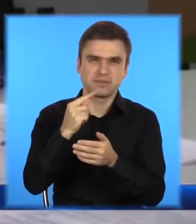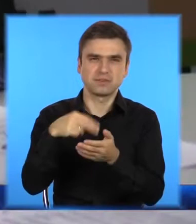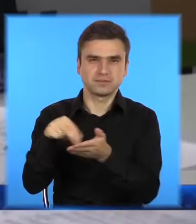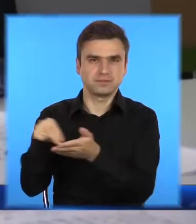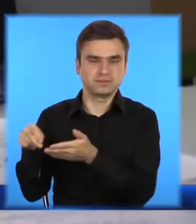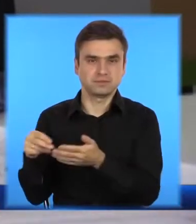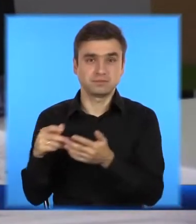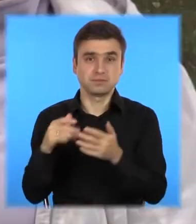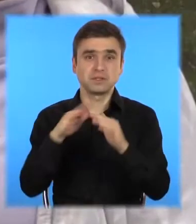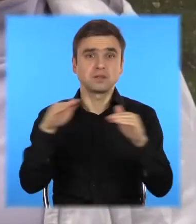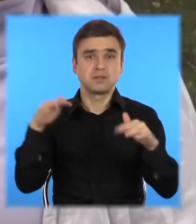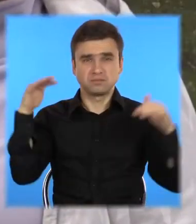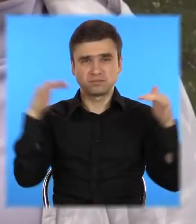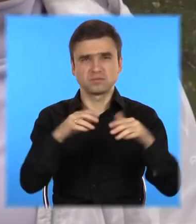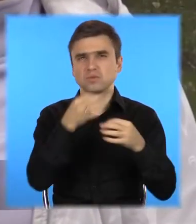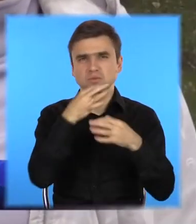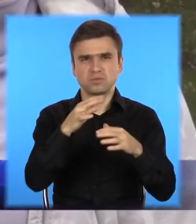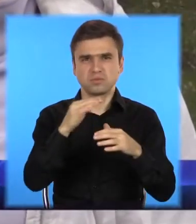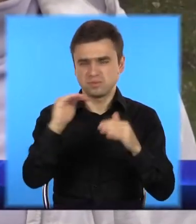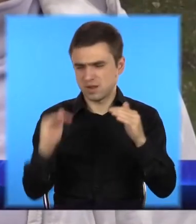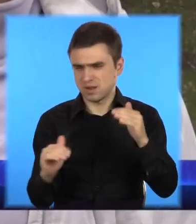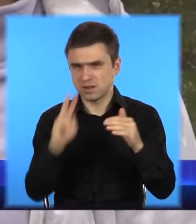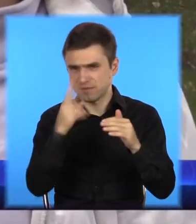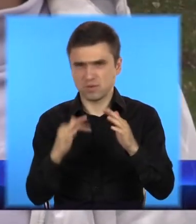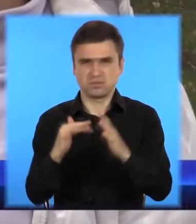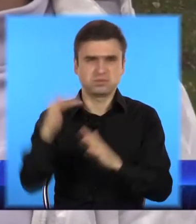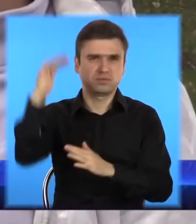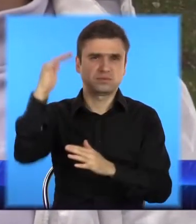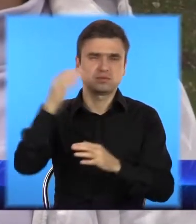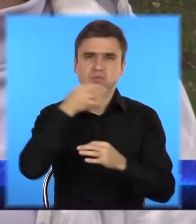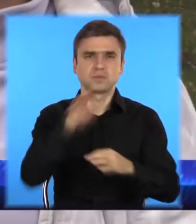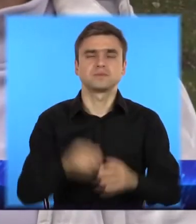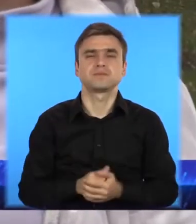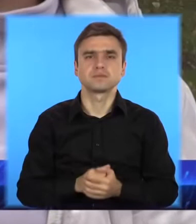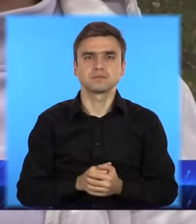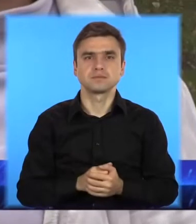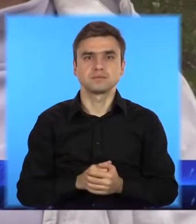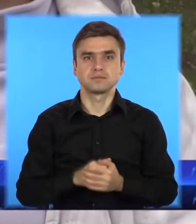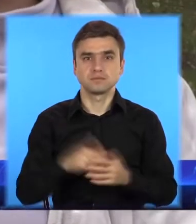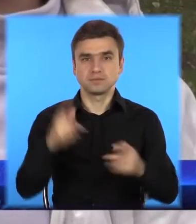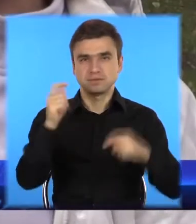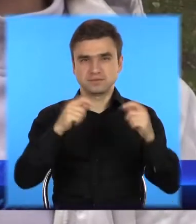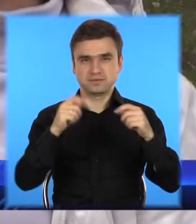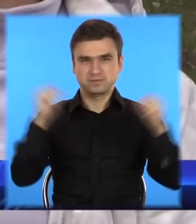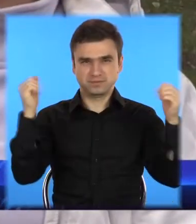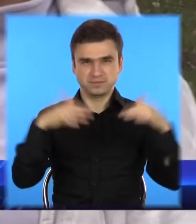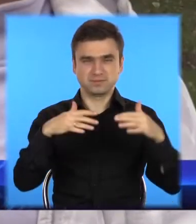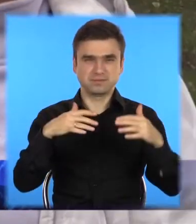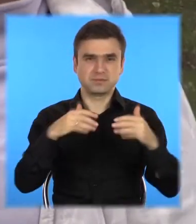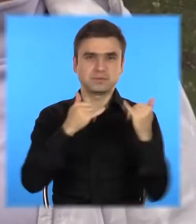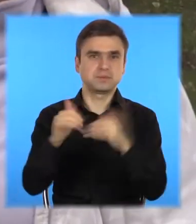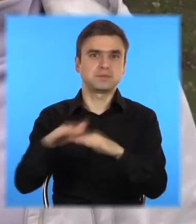двох років. Власне, цим проєктом ми хочемо познайомити дітей з дорослим життям з моменту отримання документу, працевлаштування,